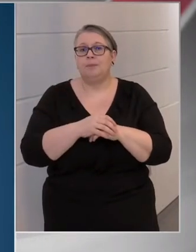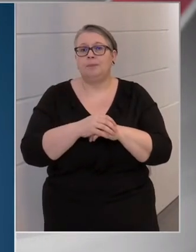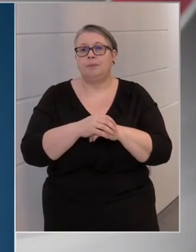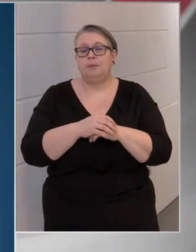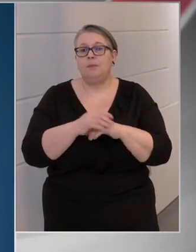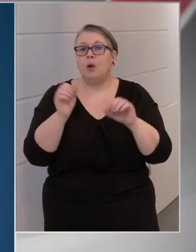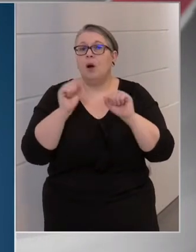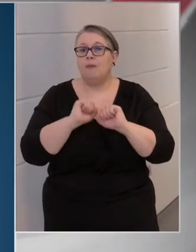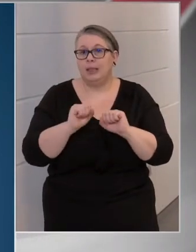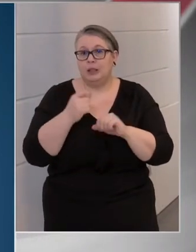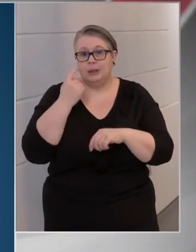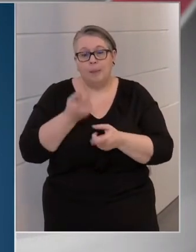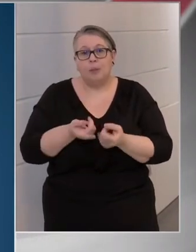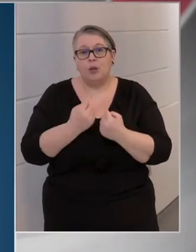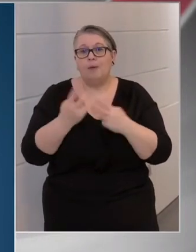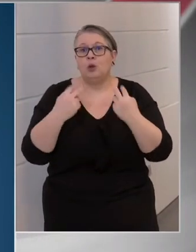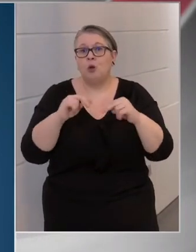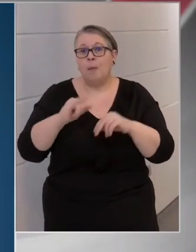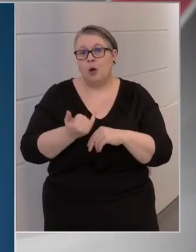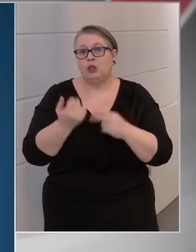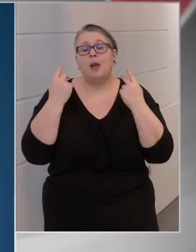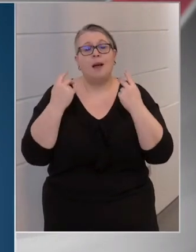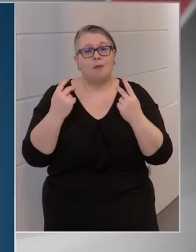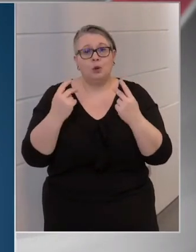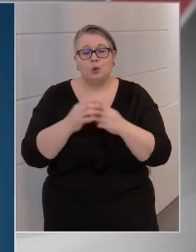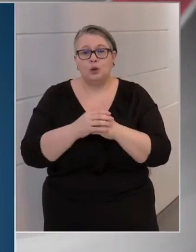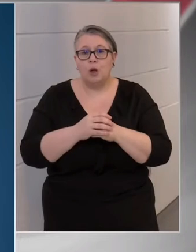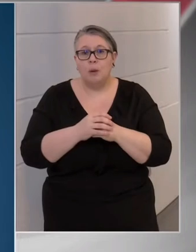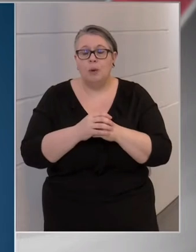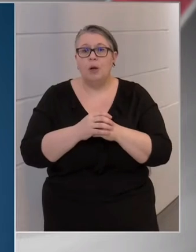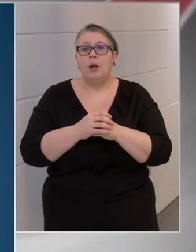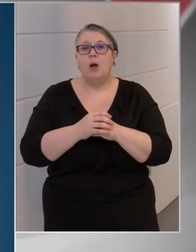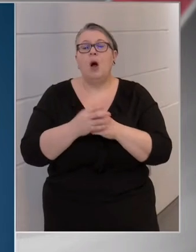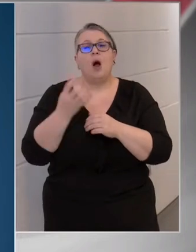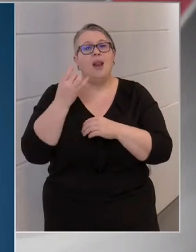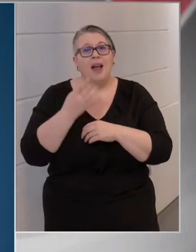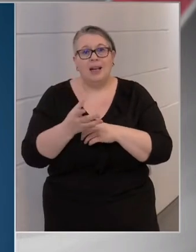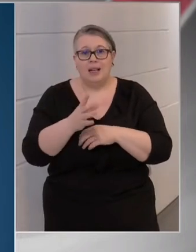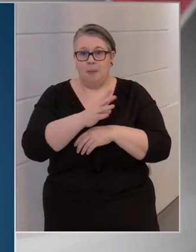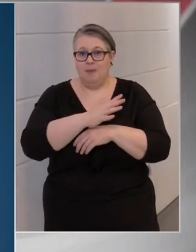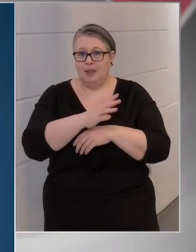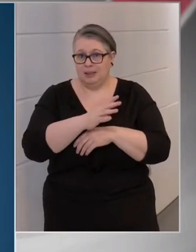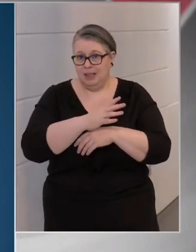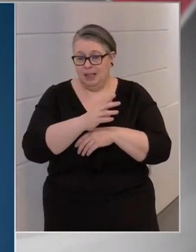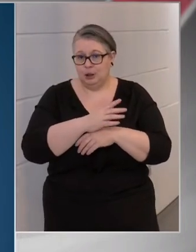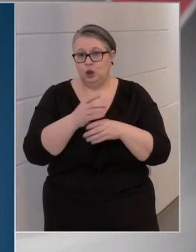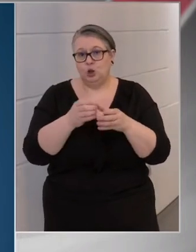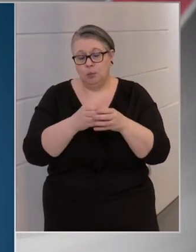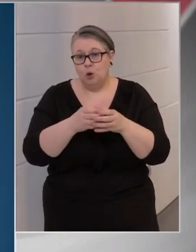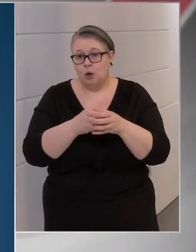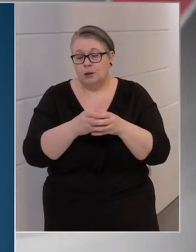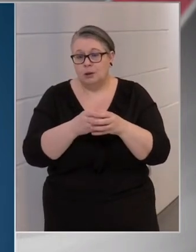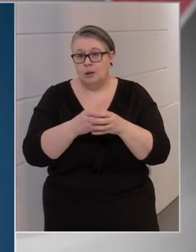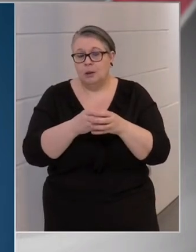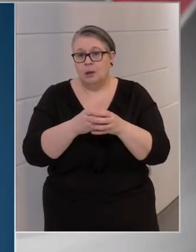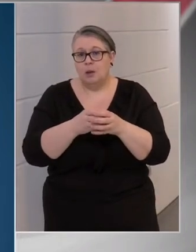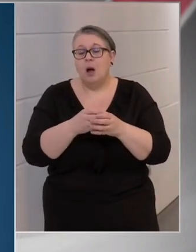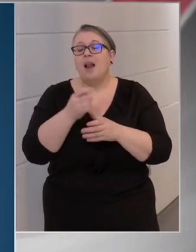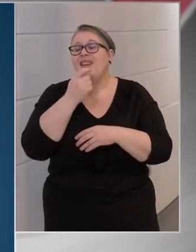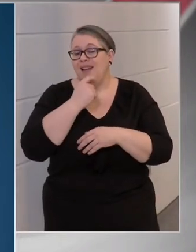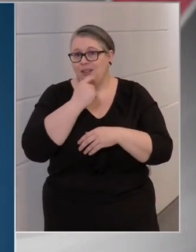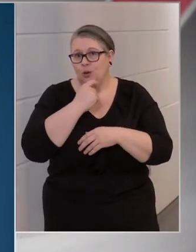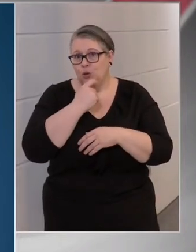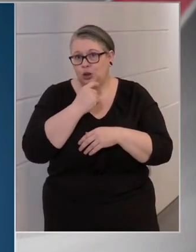a védettség szempontjából továbbra is az a legfontosabb, hogy a leginkább veszélyeztetettebbek, a